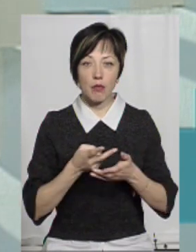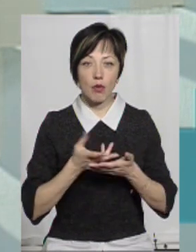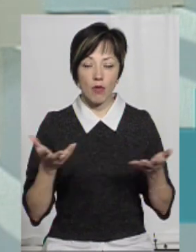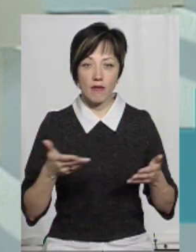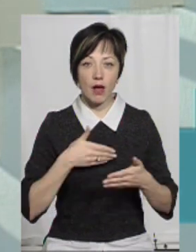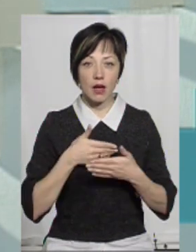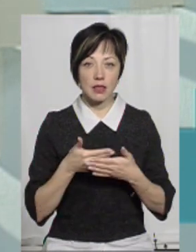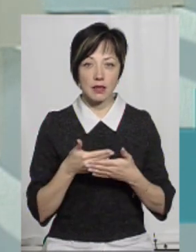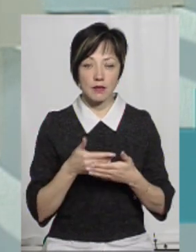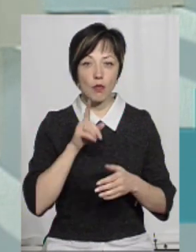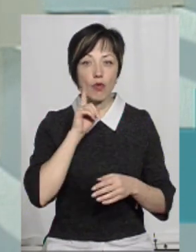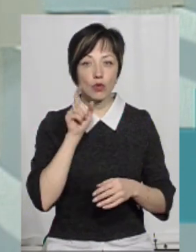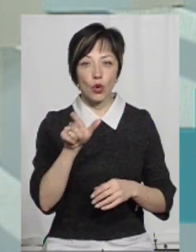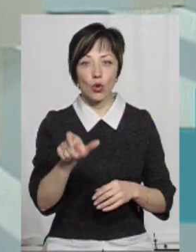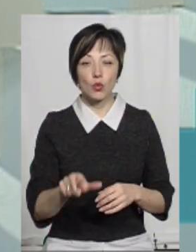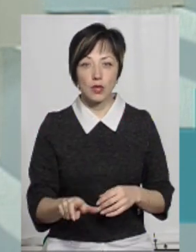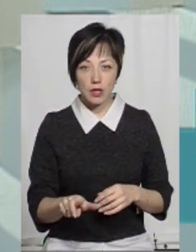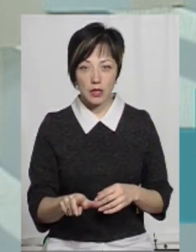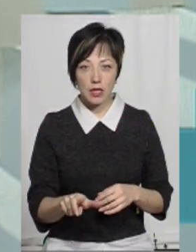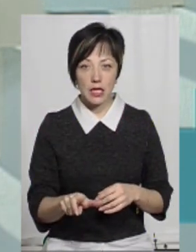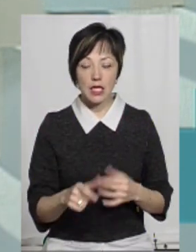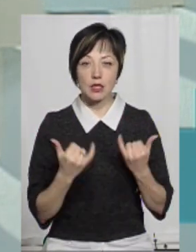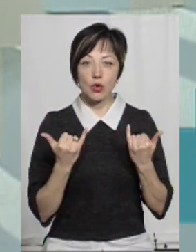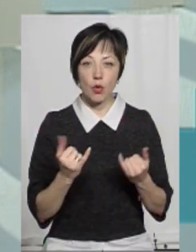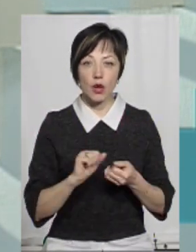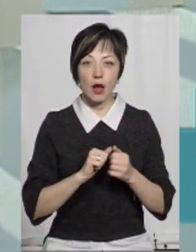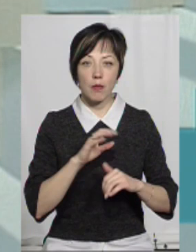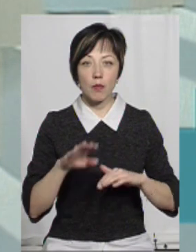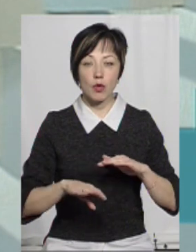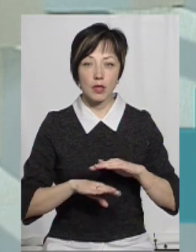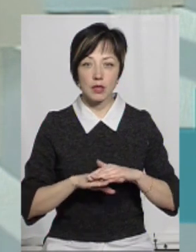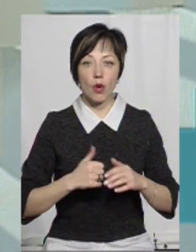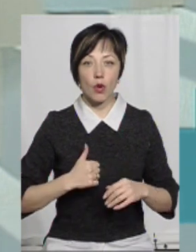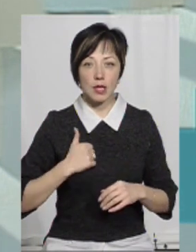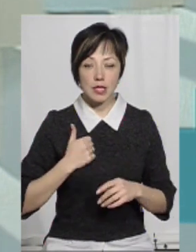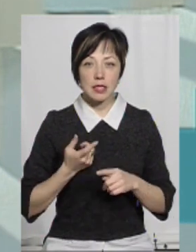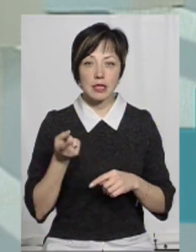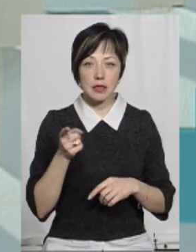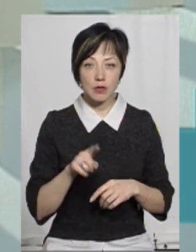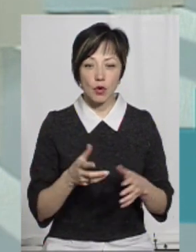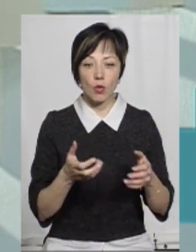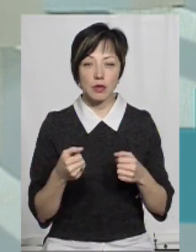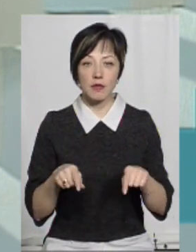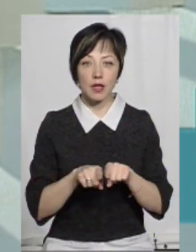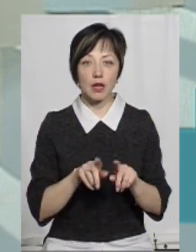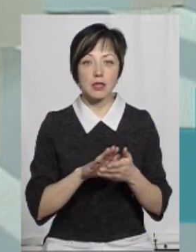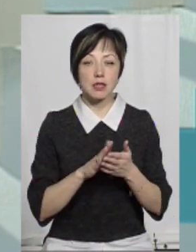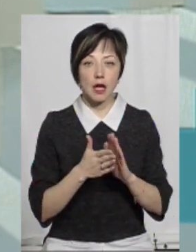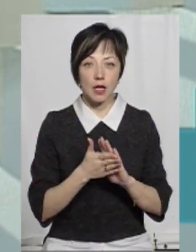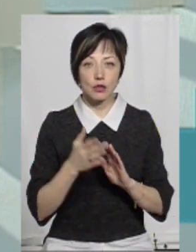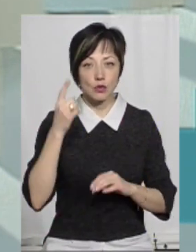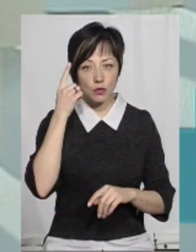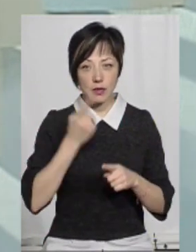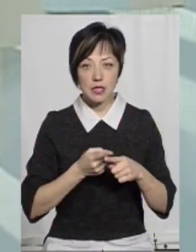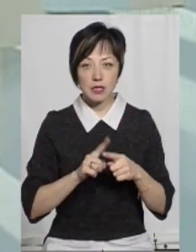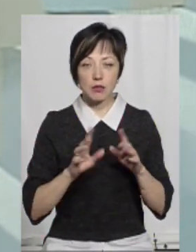активність молодої людини. І сьогодні Кам'я Несподільський гордиться тому, що отримав такий статус. І я